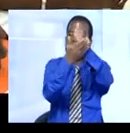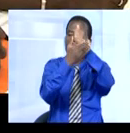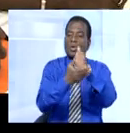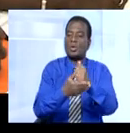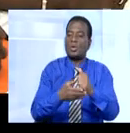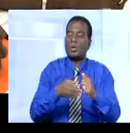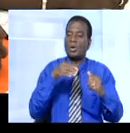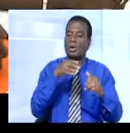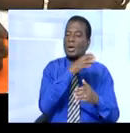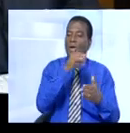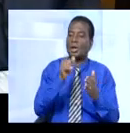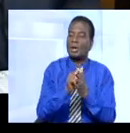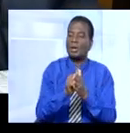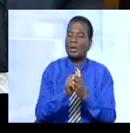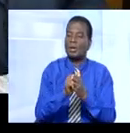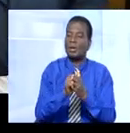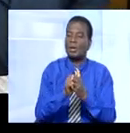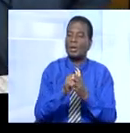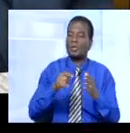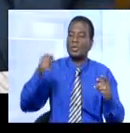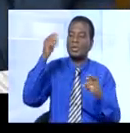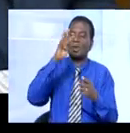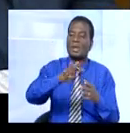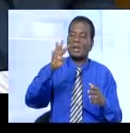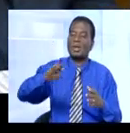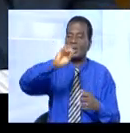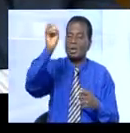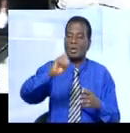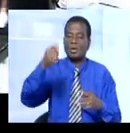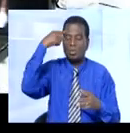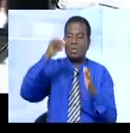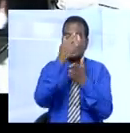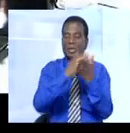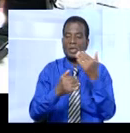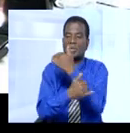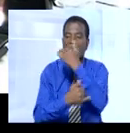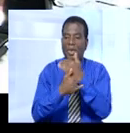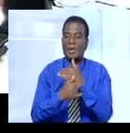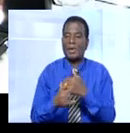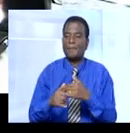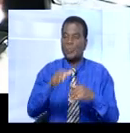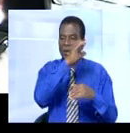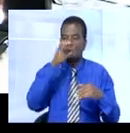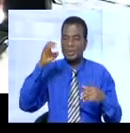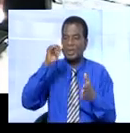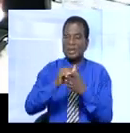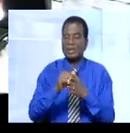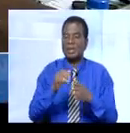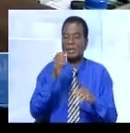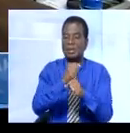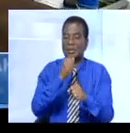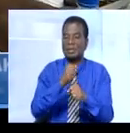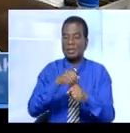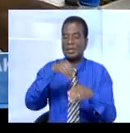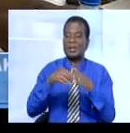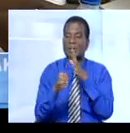produits intérieurs bruts agricoles à l'an, jusqu'à 44% pour certains pays, l'élevage joue un rôle central dans l'économie des